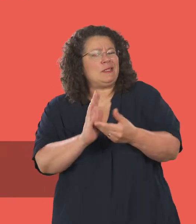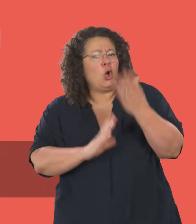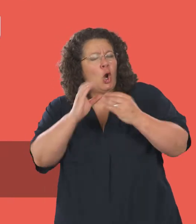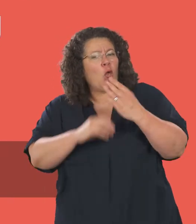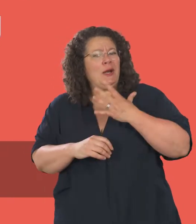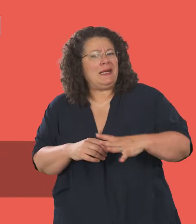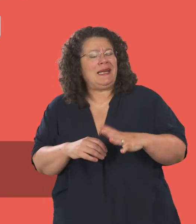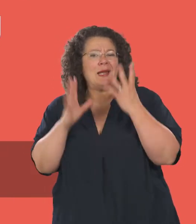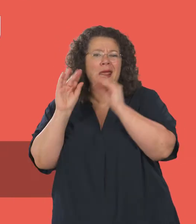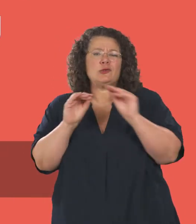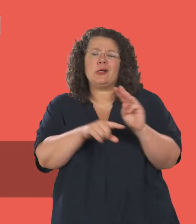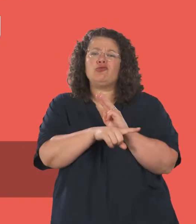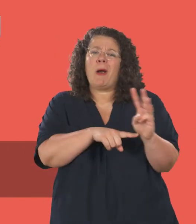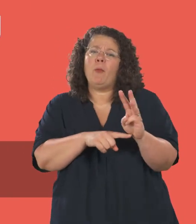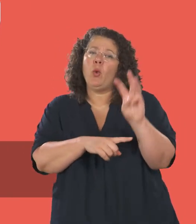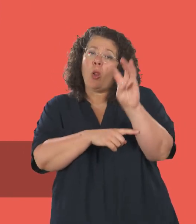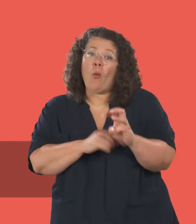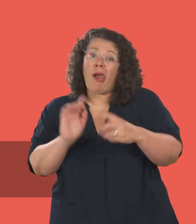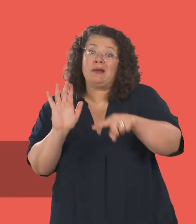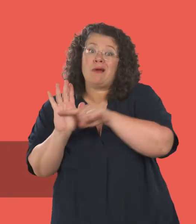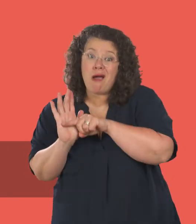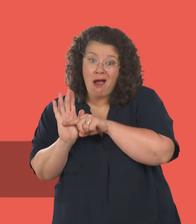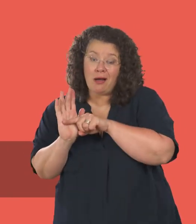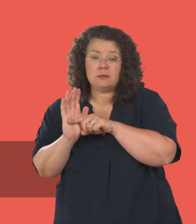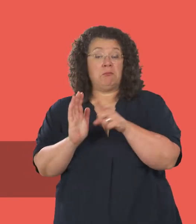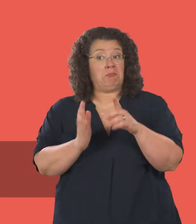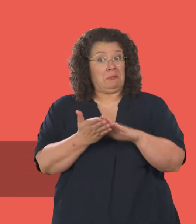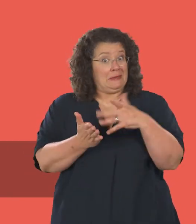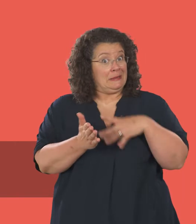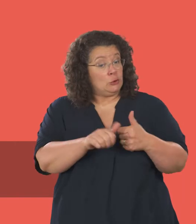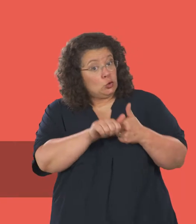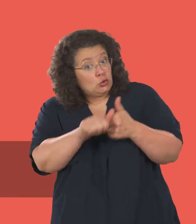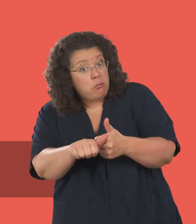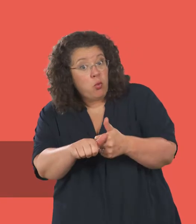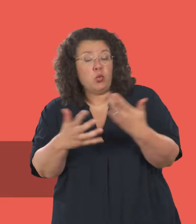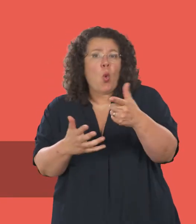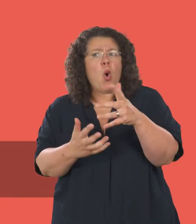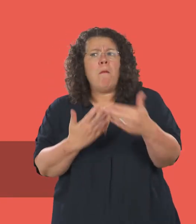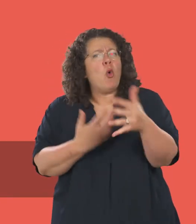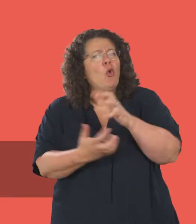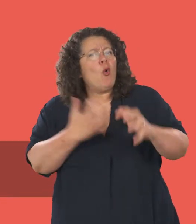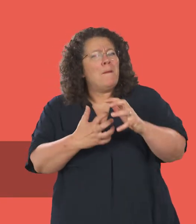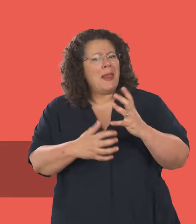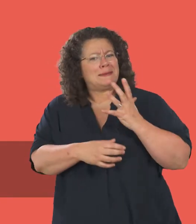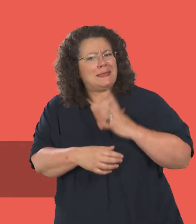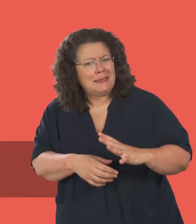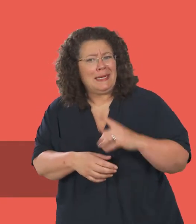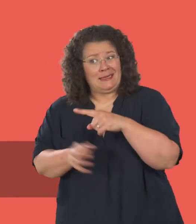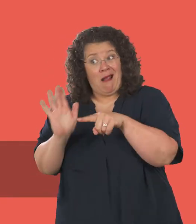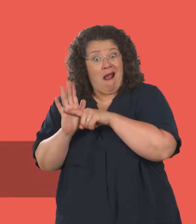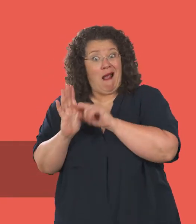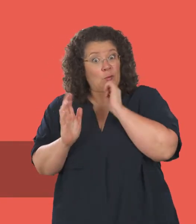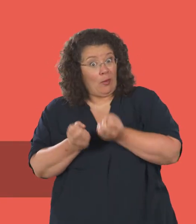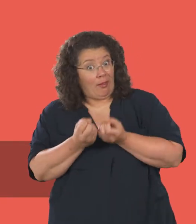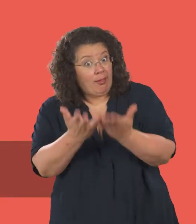ychwanegol a'r Tribunis Addysg Cymru. Os oes angen rhywfaint o gefnogaeth arnoch chi, neu os oes gennych chi anghenion mwy cymlaeth, bydd